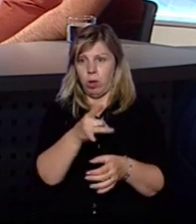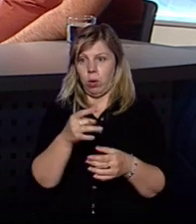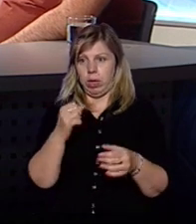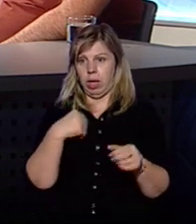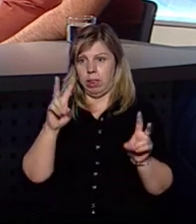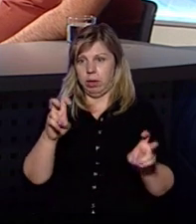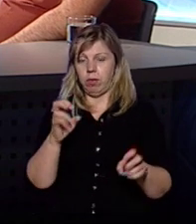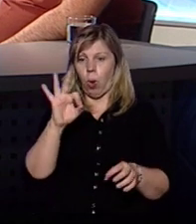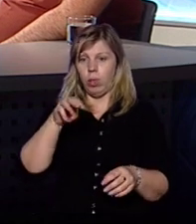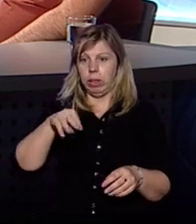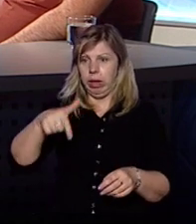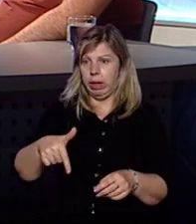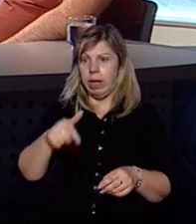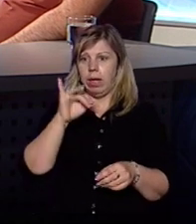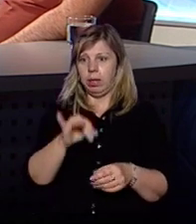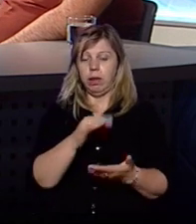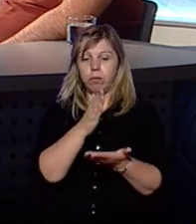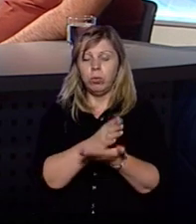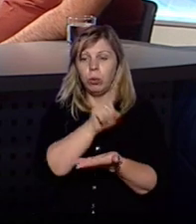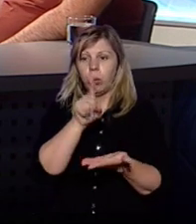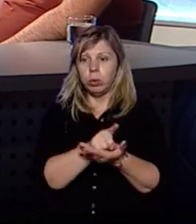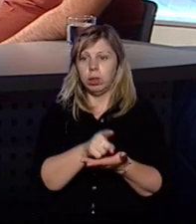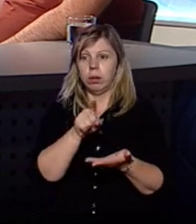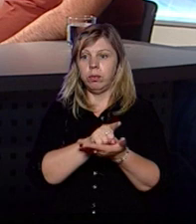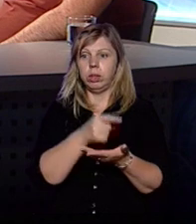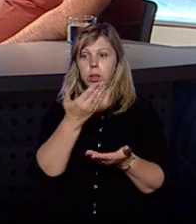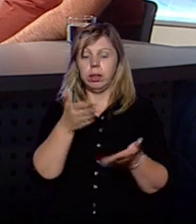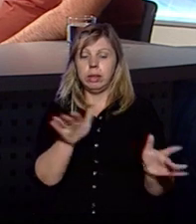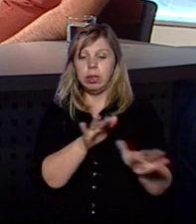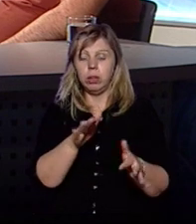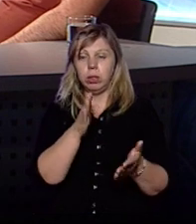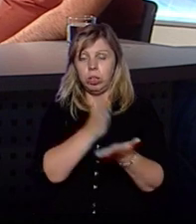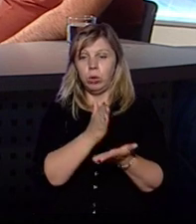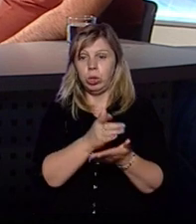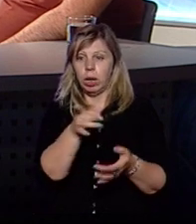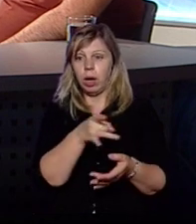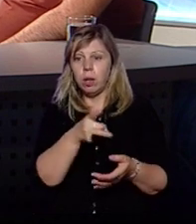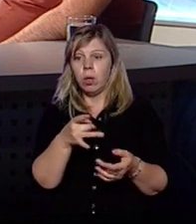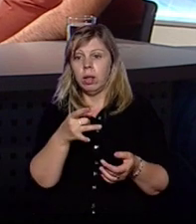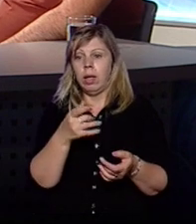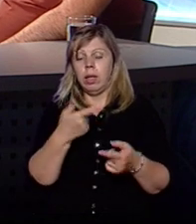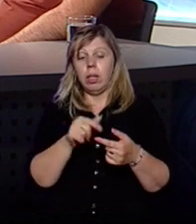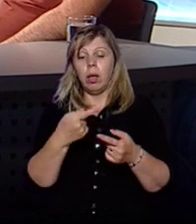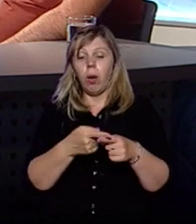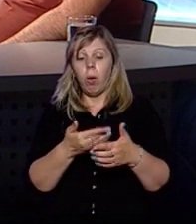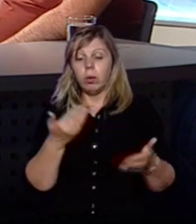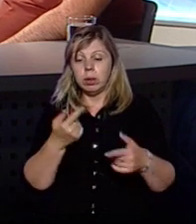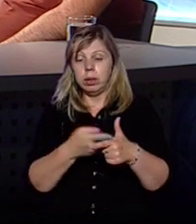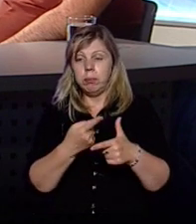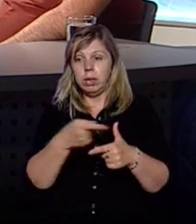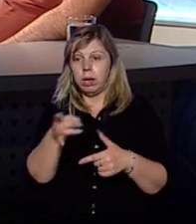так, ОТГ, діючі функції, фактично, з функціями діючих районів. І ті міні райони, я